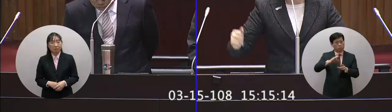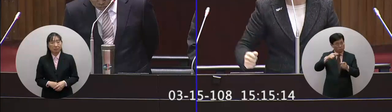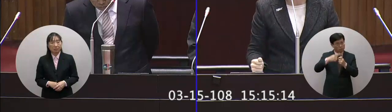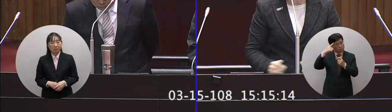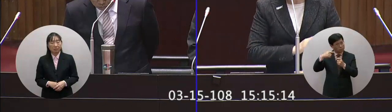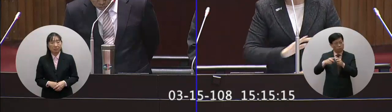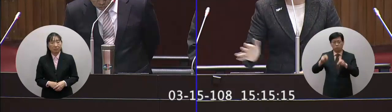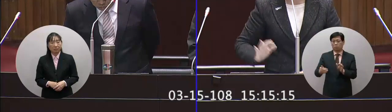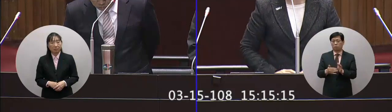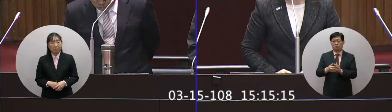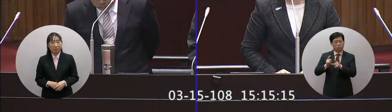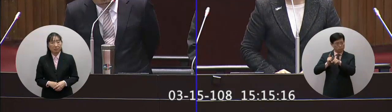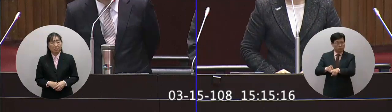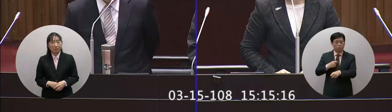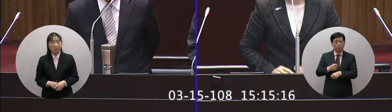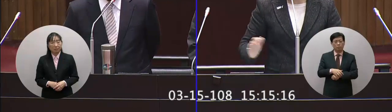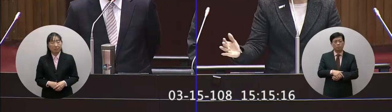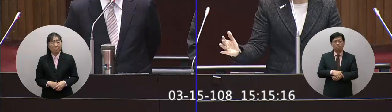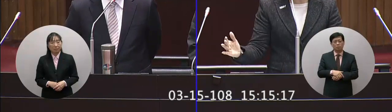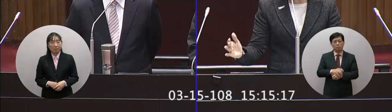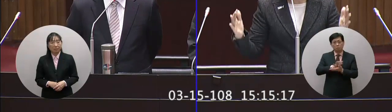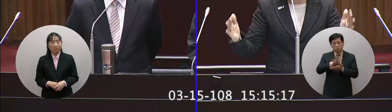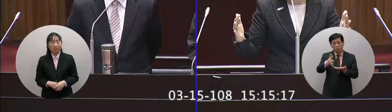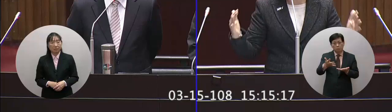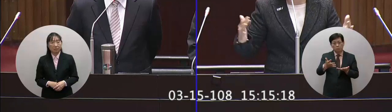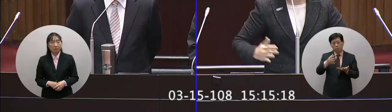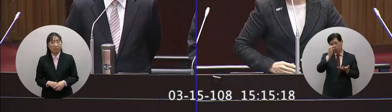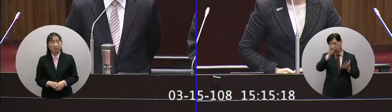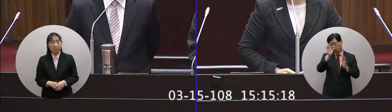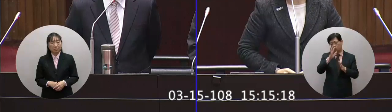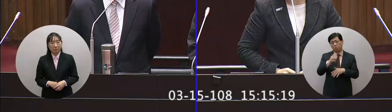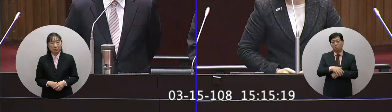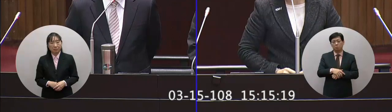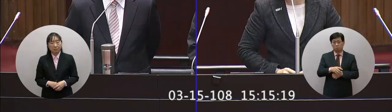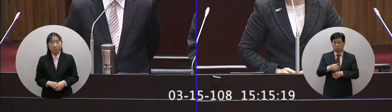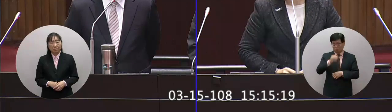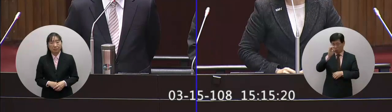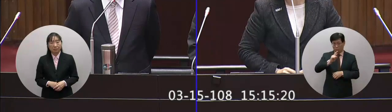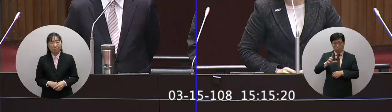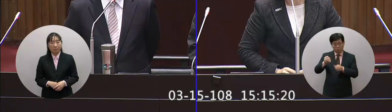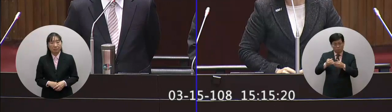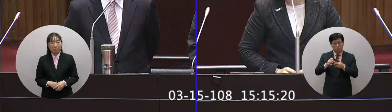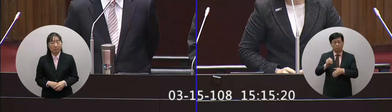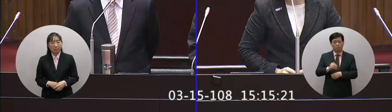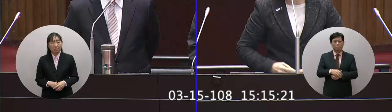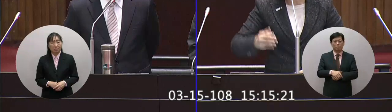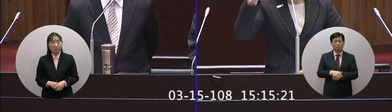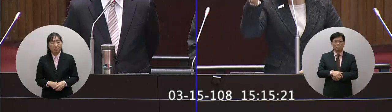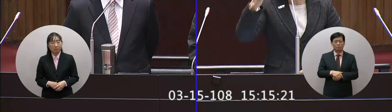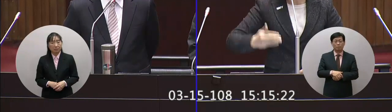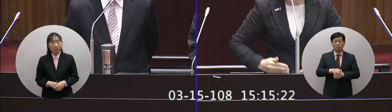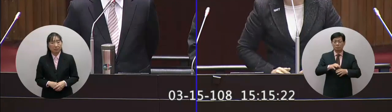合約都已經簽下去就要照走那以後的話那就看以後有沒有需要的狀況而定